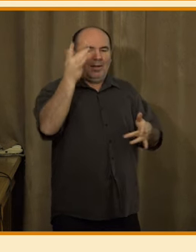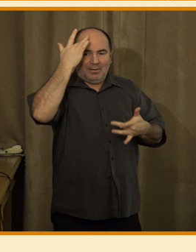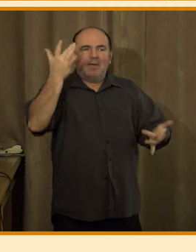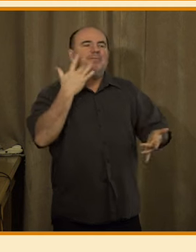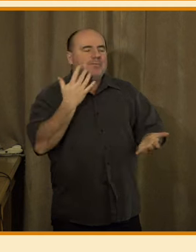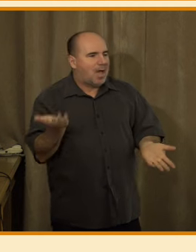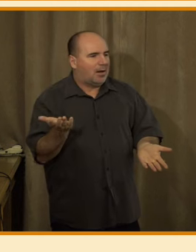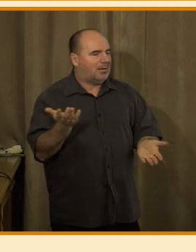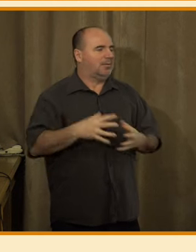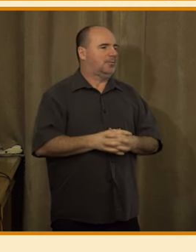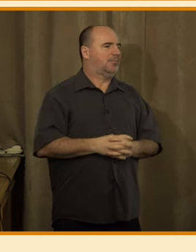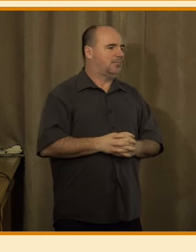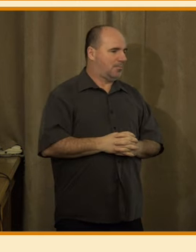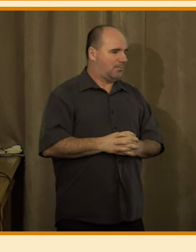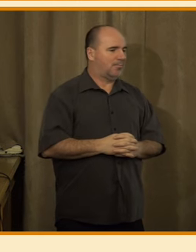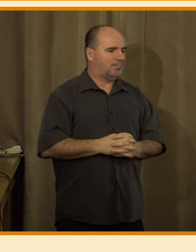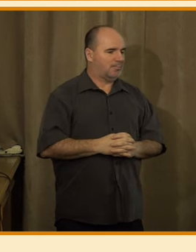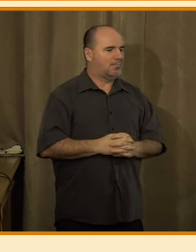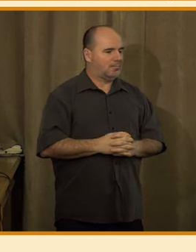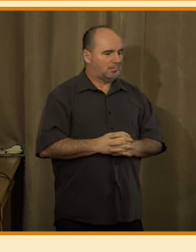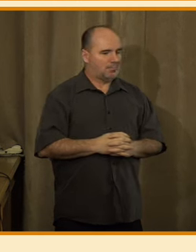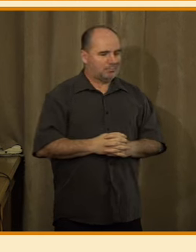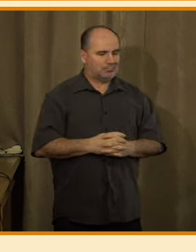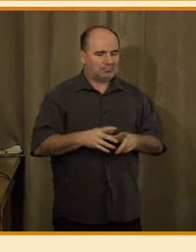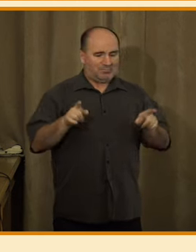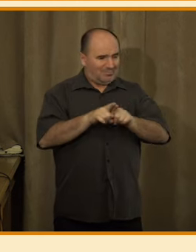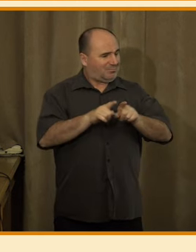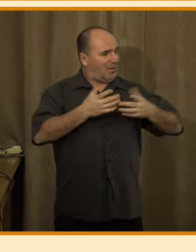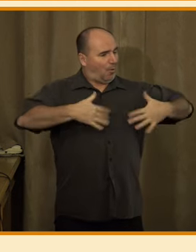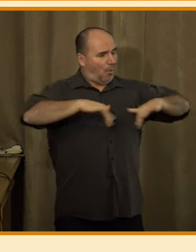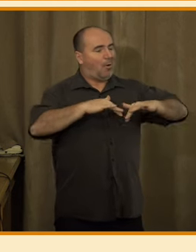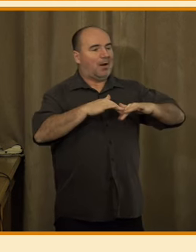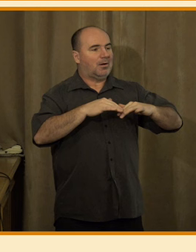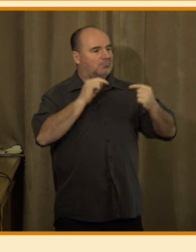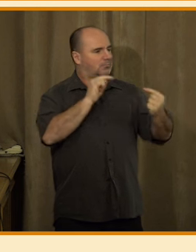možnosti nějaké ochrany se před případně